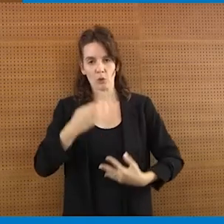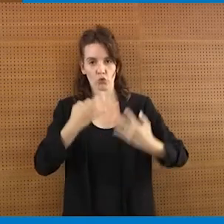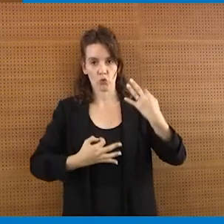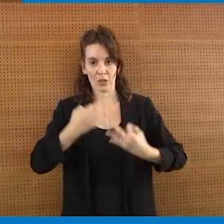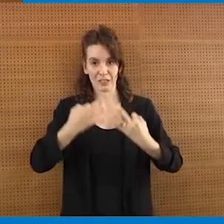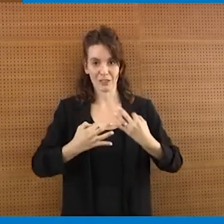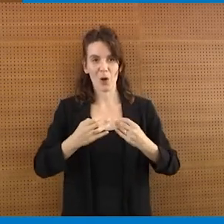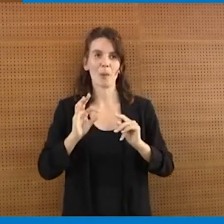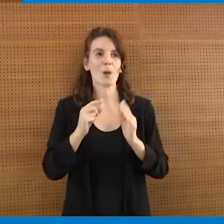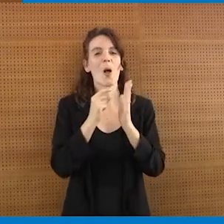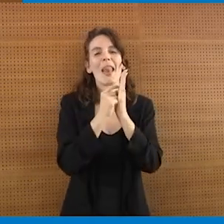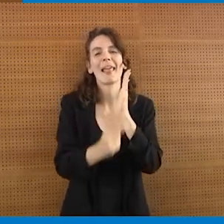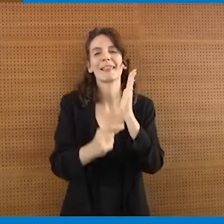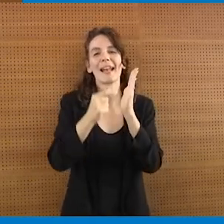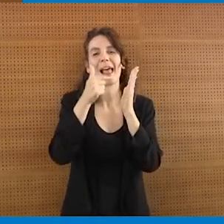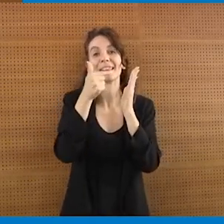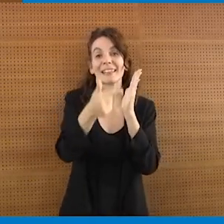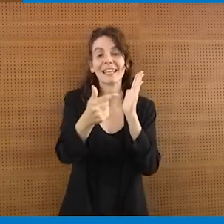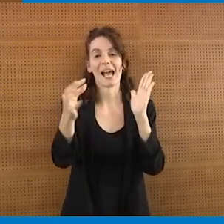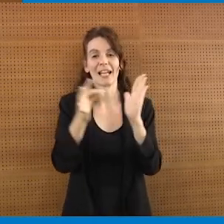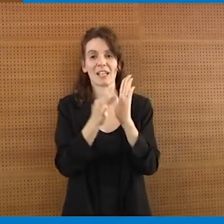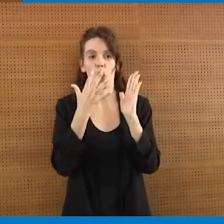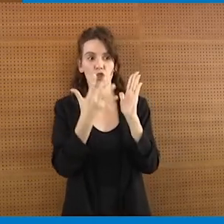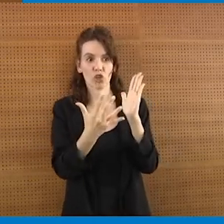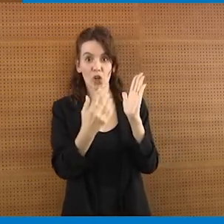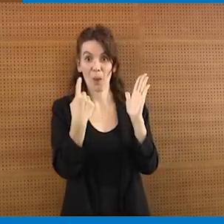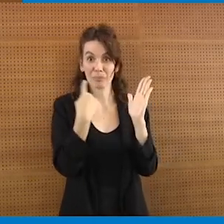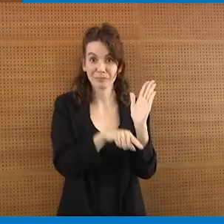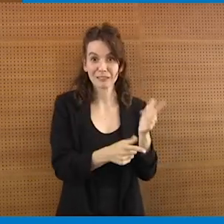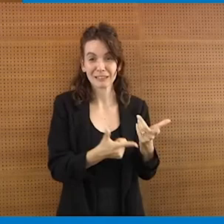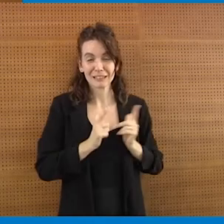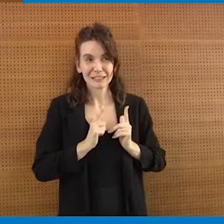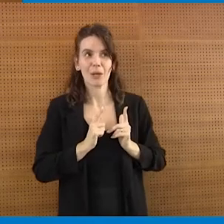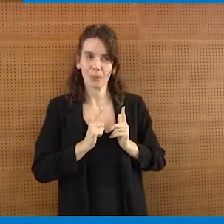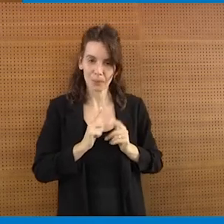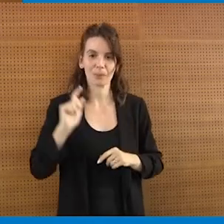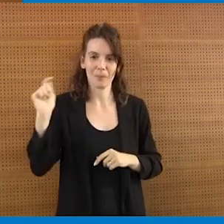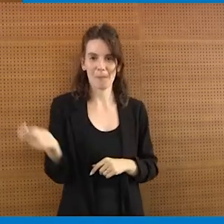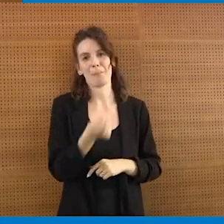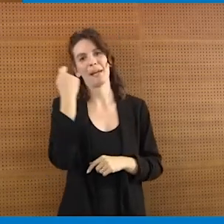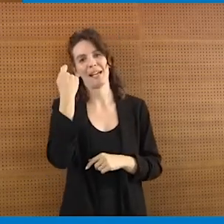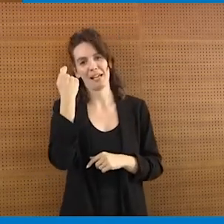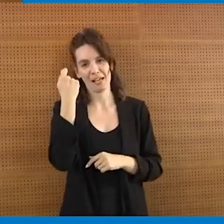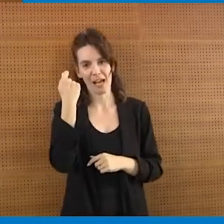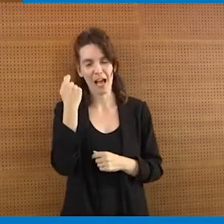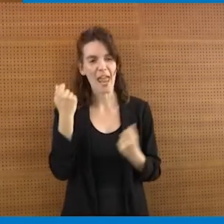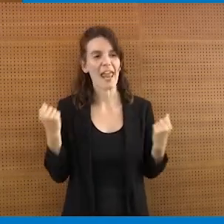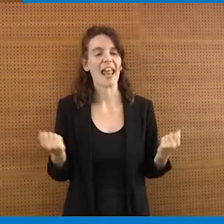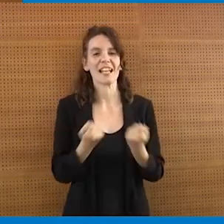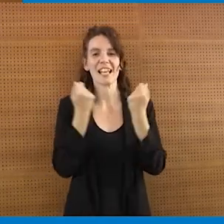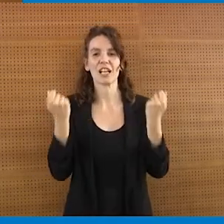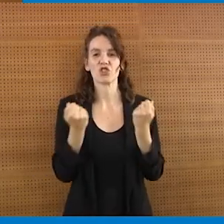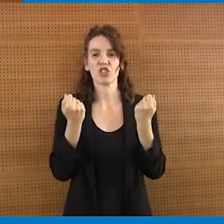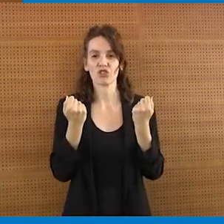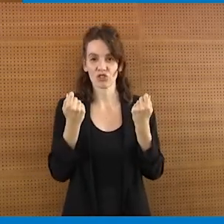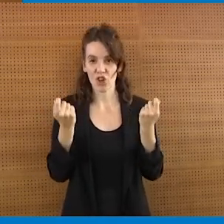lettera T dell'articolo 5 è stata anche diciamo una conquista, quindi l'esercizio di attività sportive e delle tantistiche e la portiamo avanti con